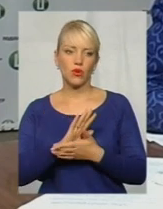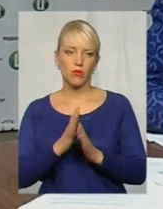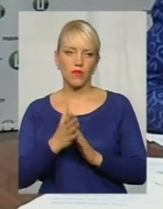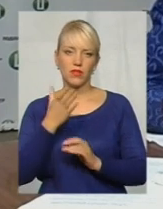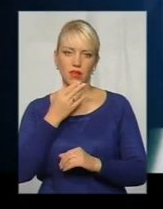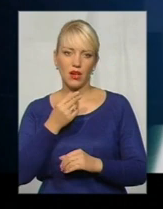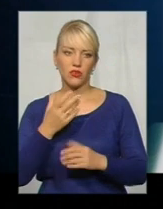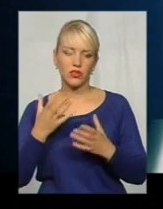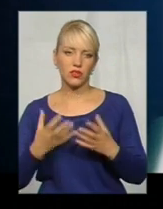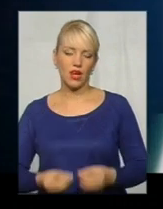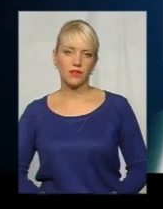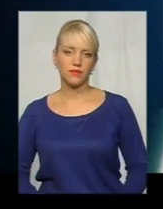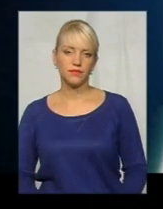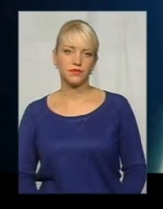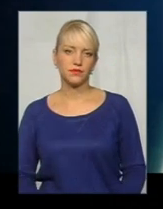Гарного дня.